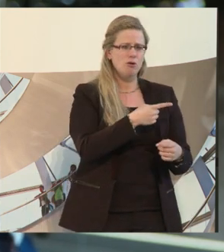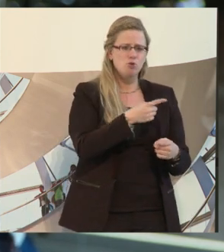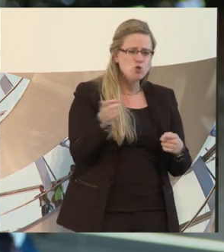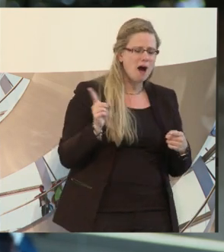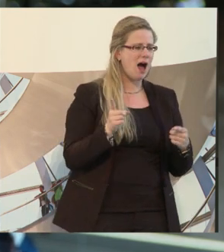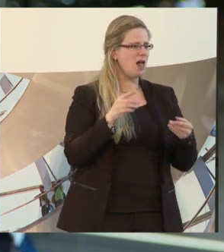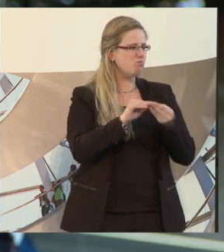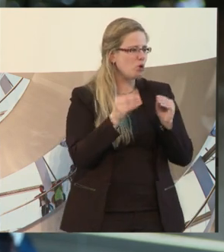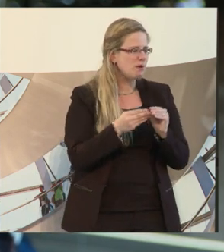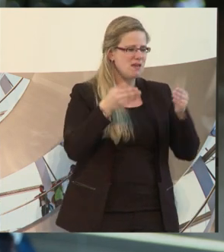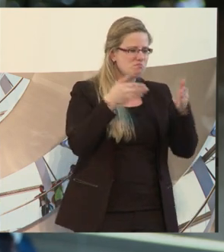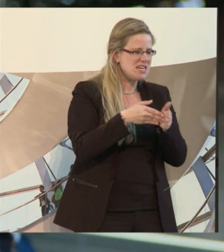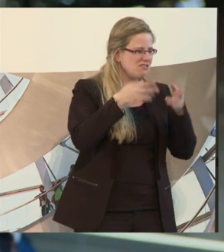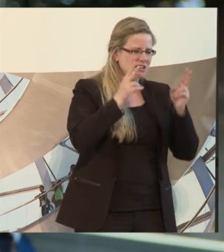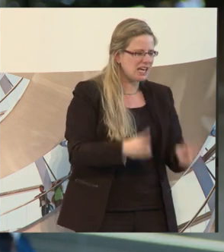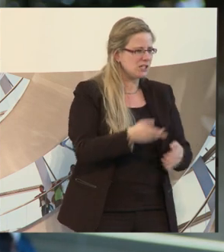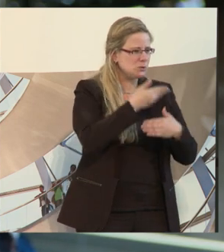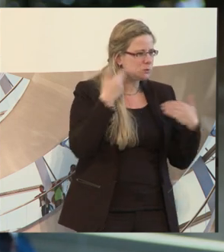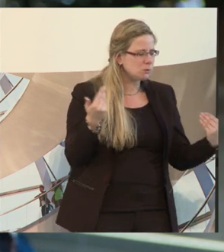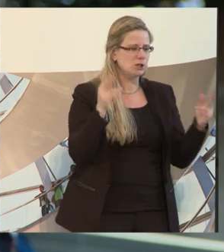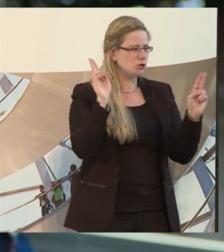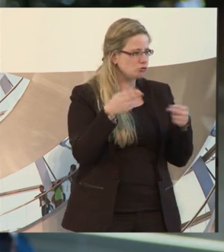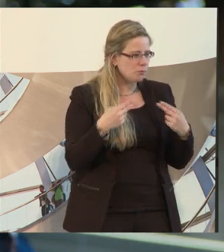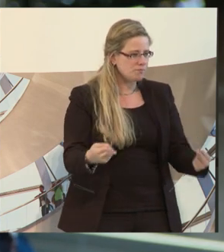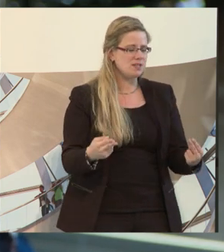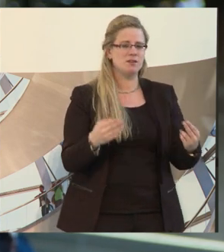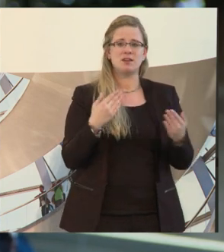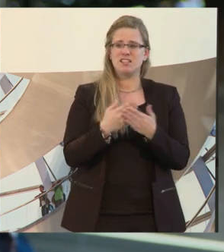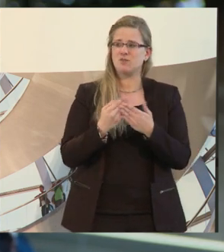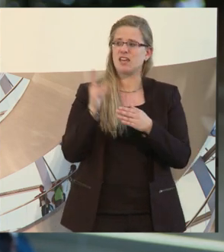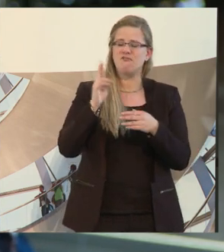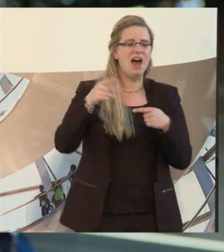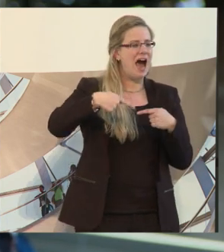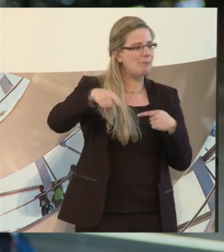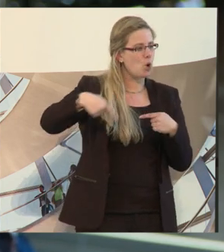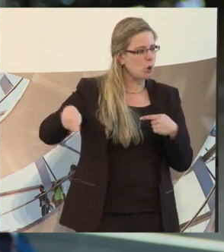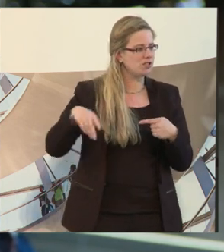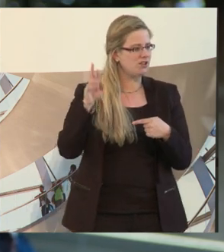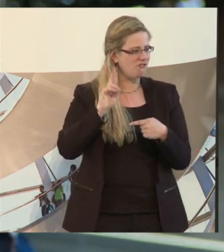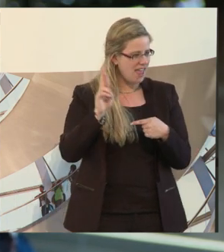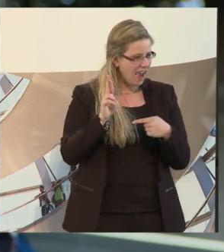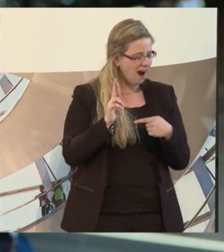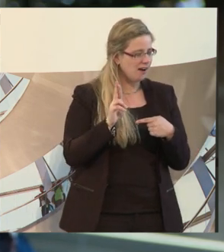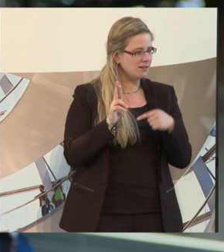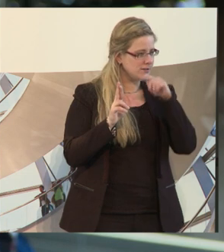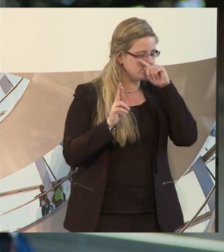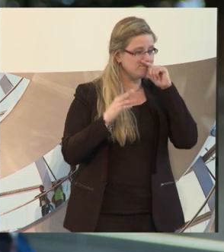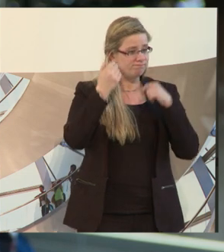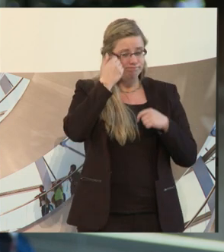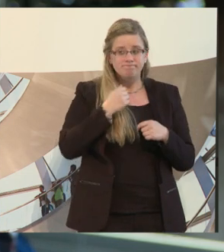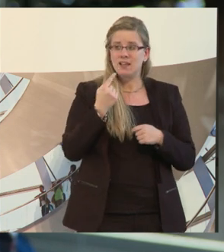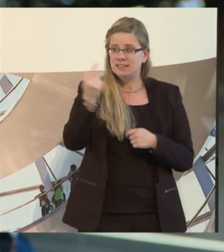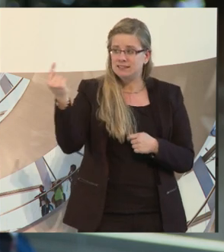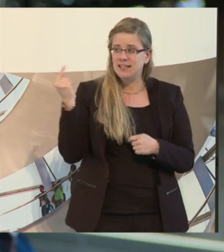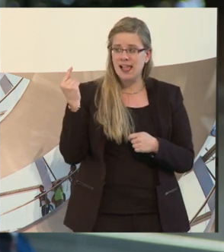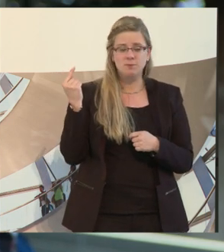rufe ich auch mal die Bundesregierung jetzt auf, die Abgeordneten, die jetzt hier noch vor Ort sind, gehen Sie, setzen sich mal zusammen